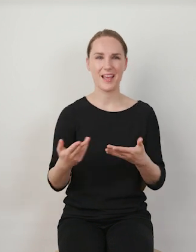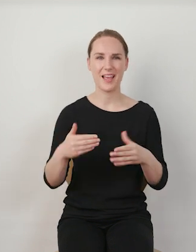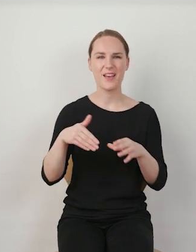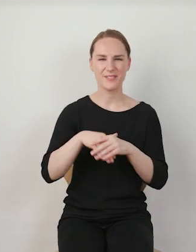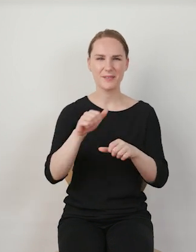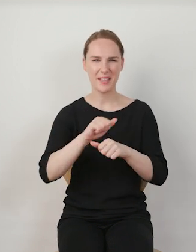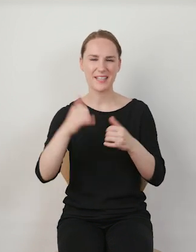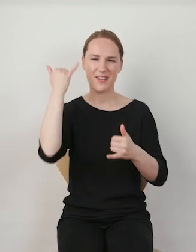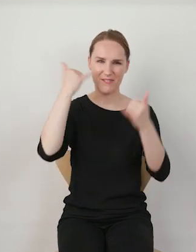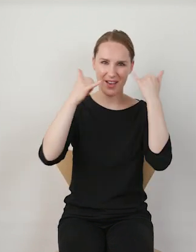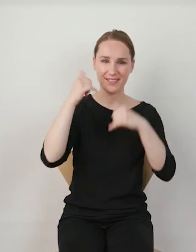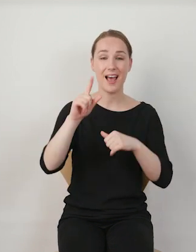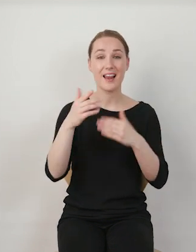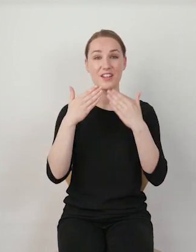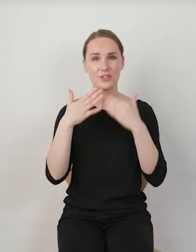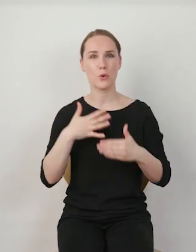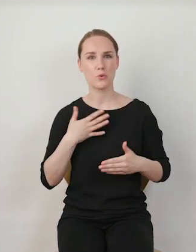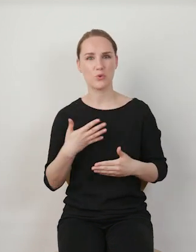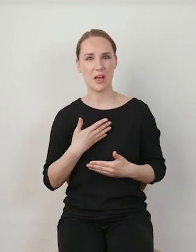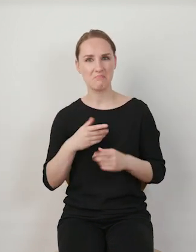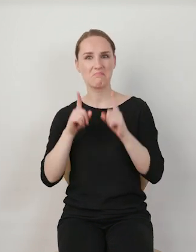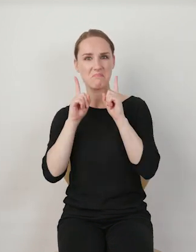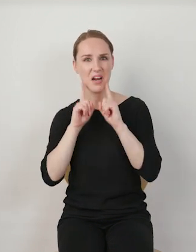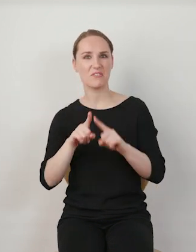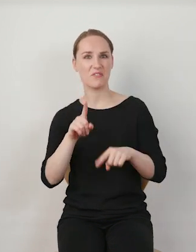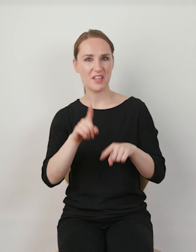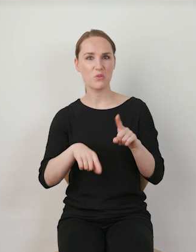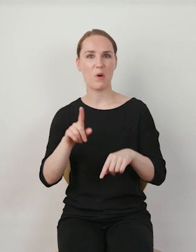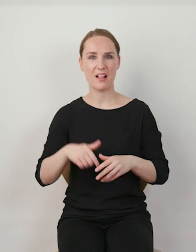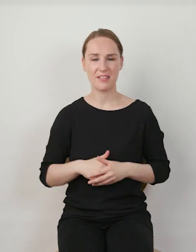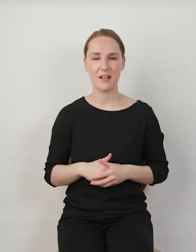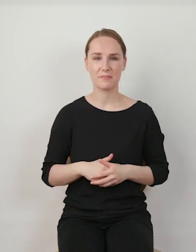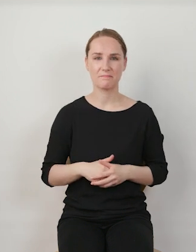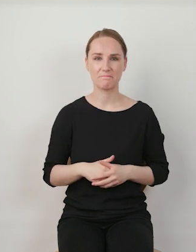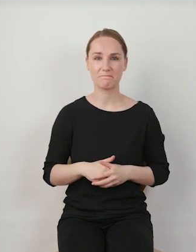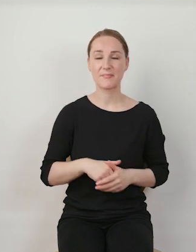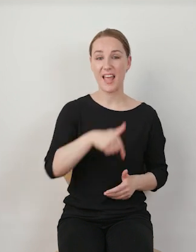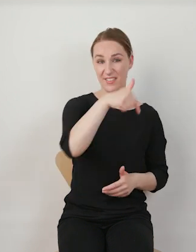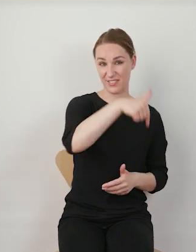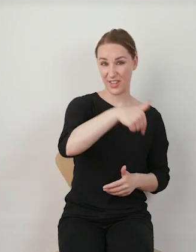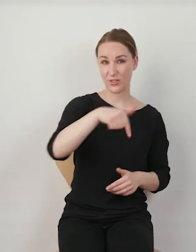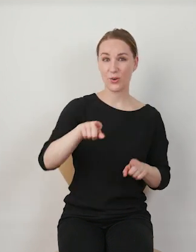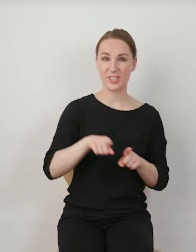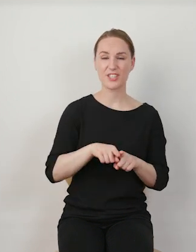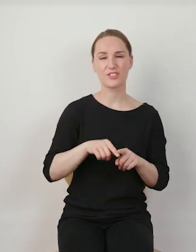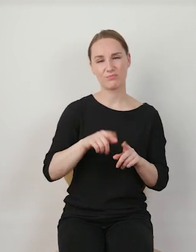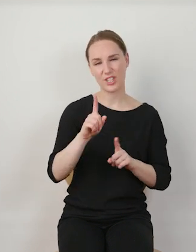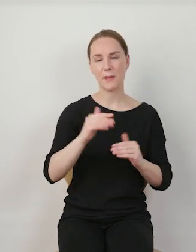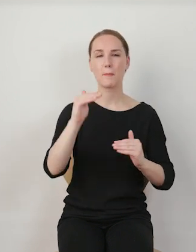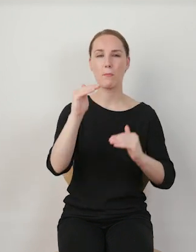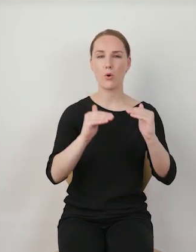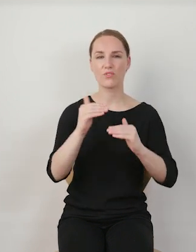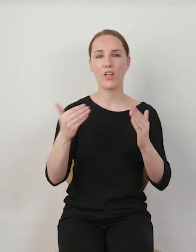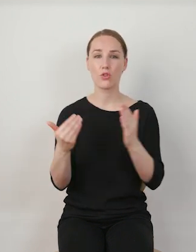jednocześnie przez to stają się bardziej autentyczne. TikToku bywa też porównywany do nowej telewizji. I tutaj faktycznie